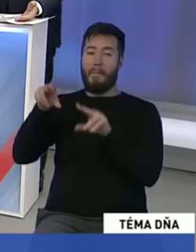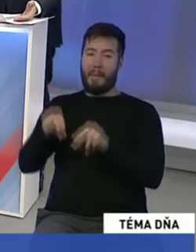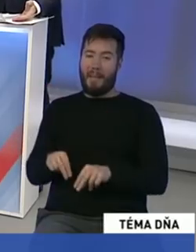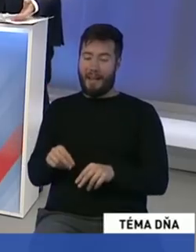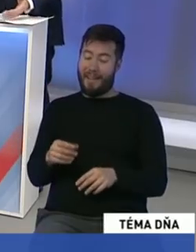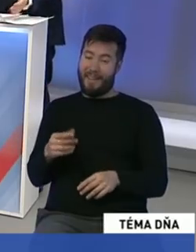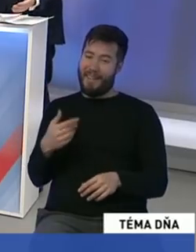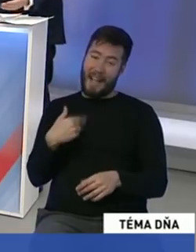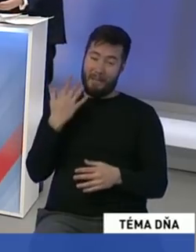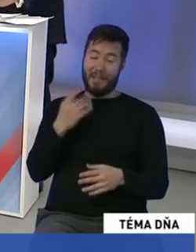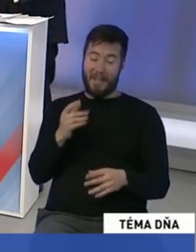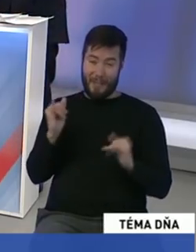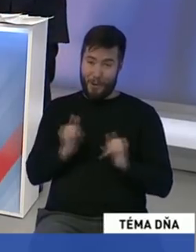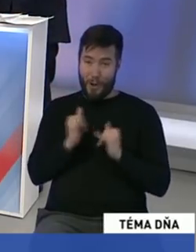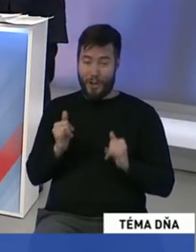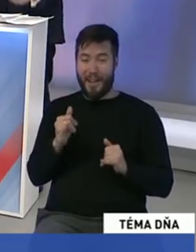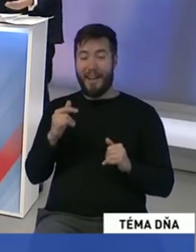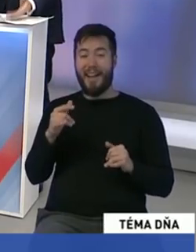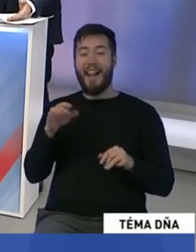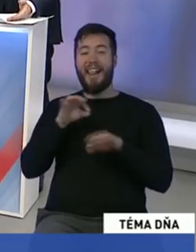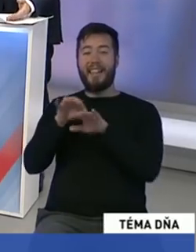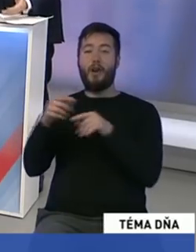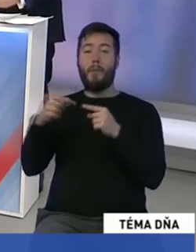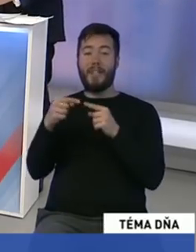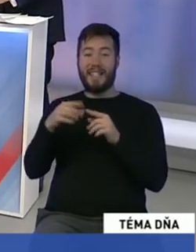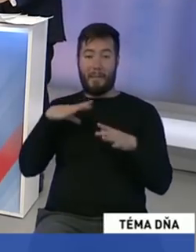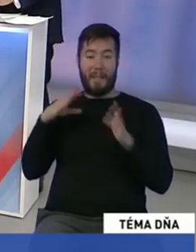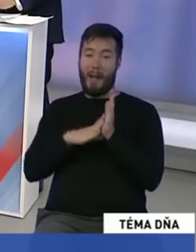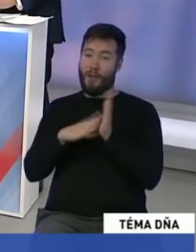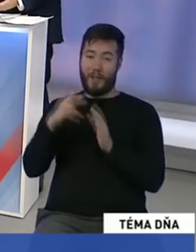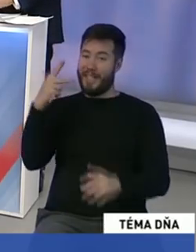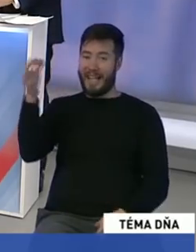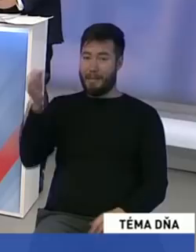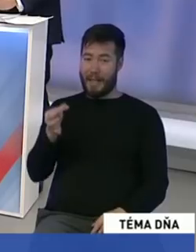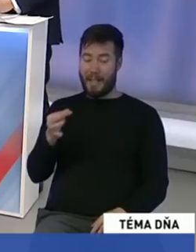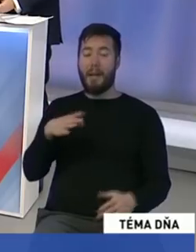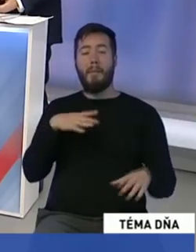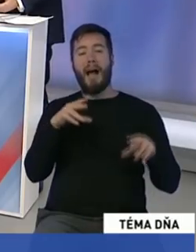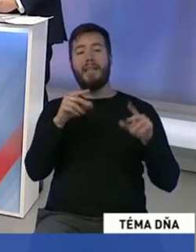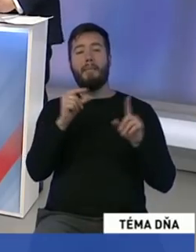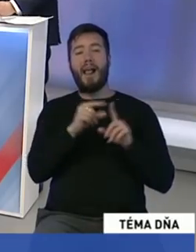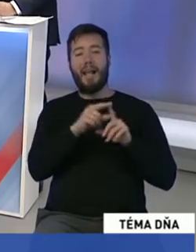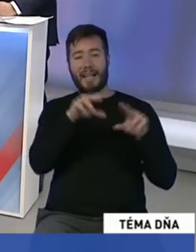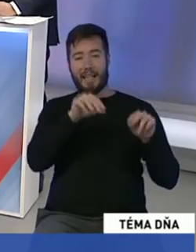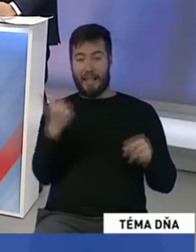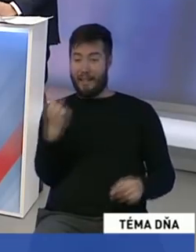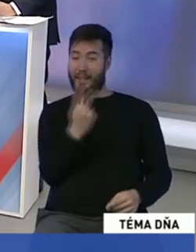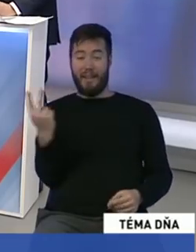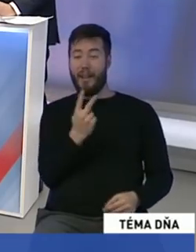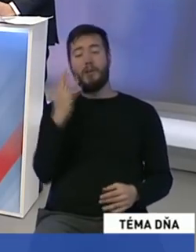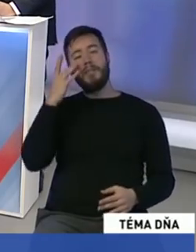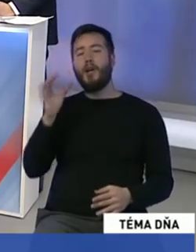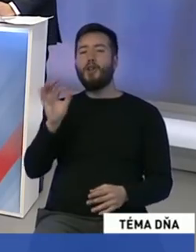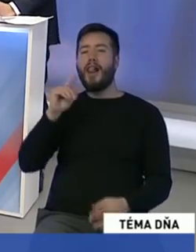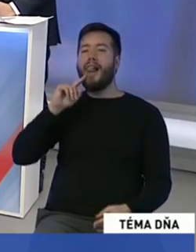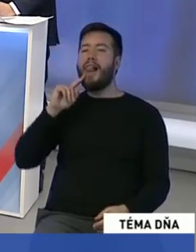je reálne dnes líder opozície, ktorý má nejaké 13%, pán Matovič, alebo pán Pellegrini. Koho by ste vy teda osobne? Kto myslíte, že by bol